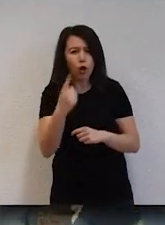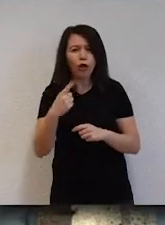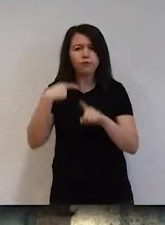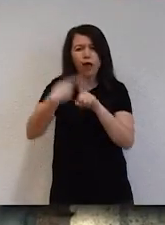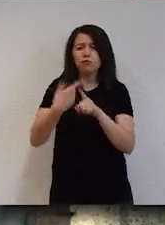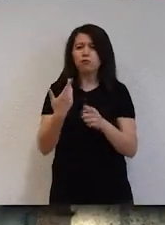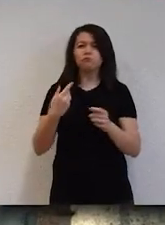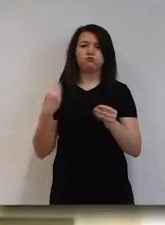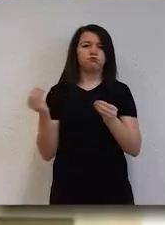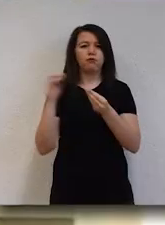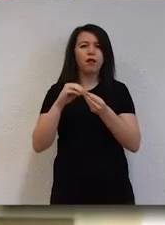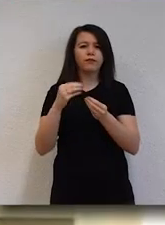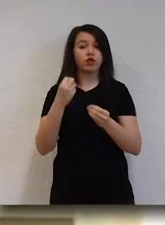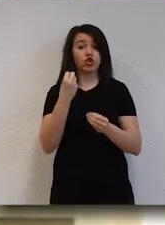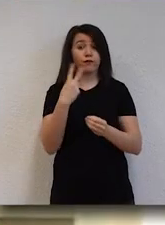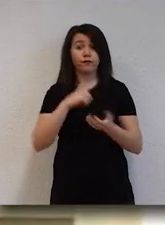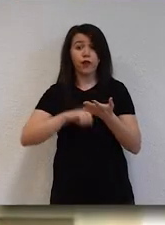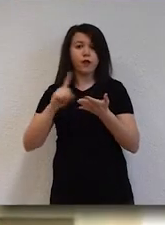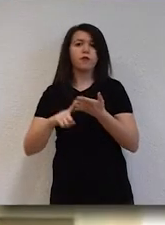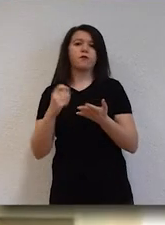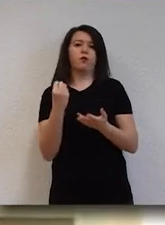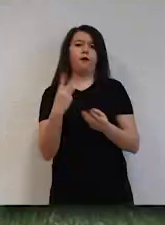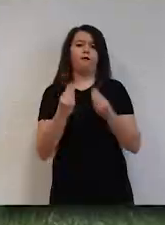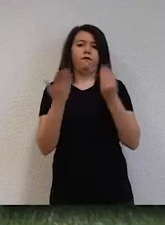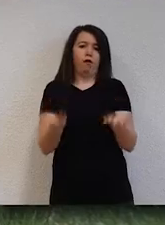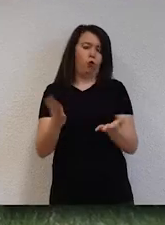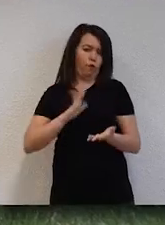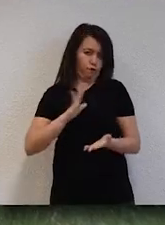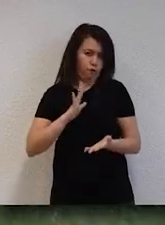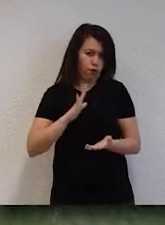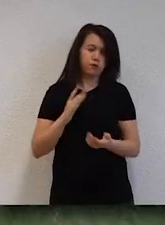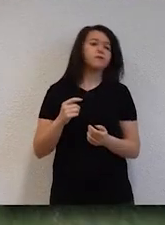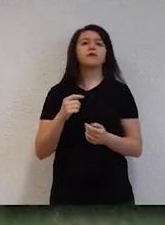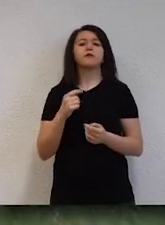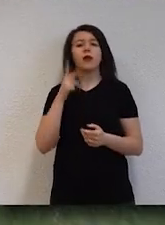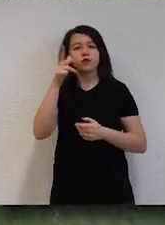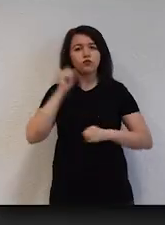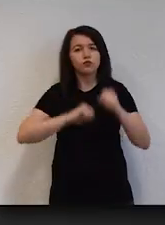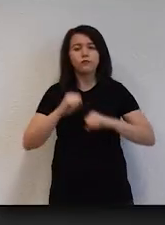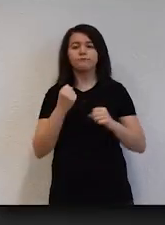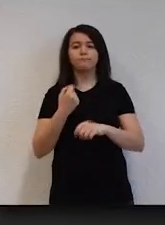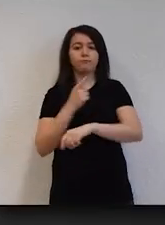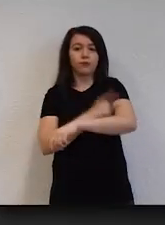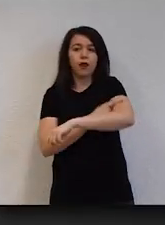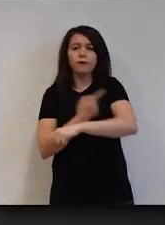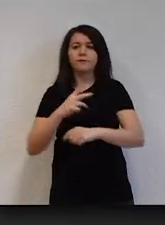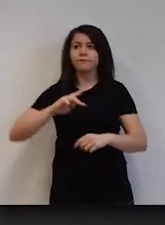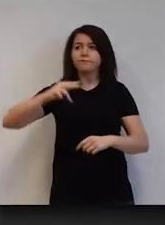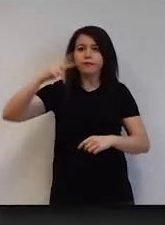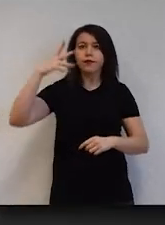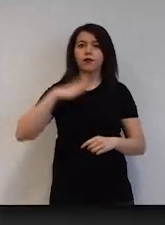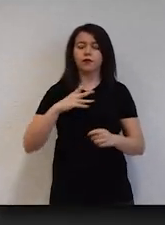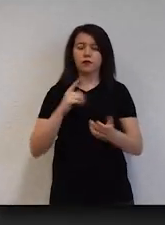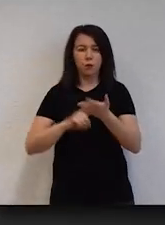tamamlayanlara sertifika, çift anadaldan mezun olanlara iki diploma verilir. Hacettepe'de kariyeriniz